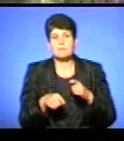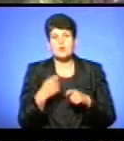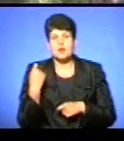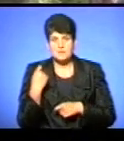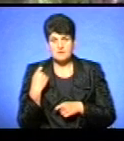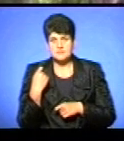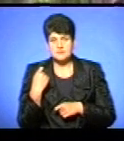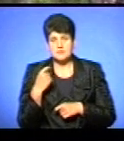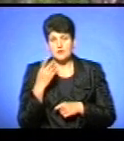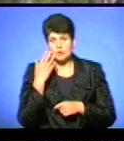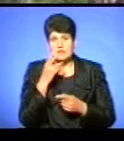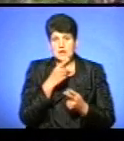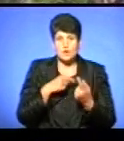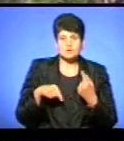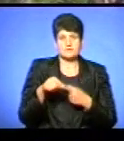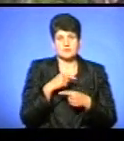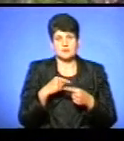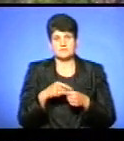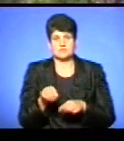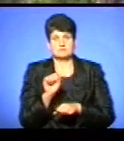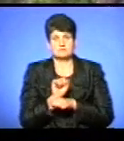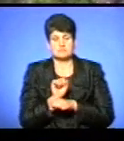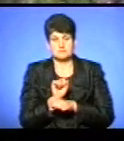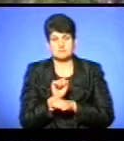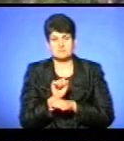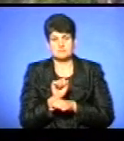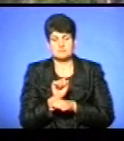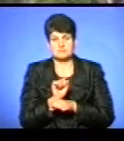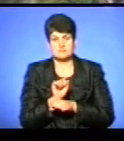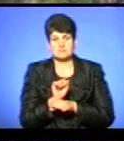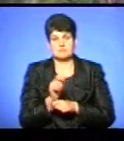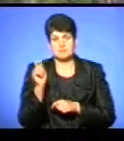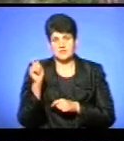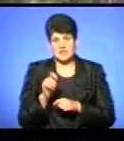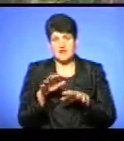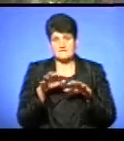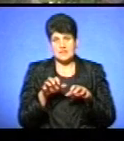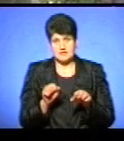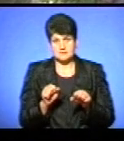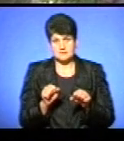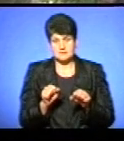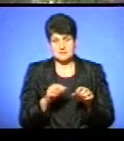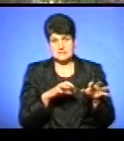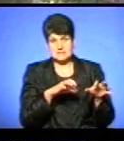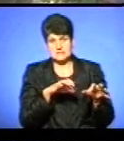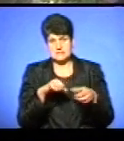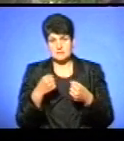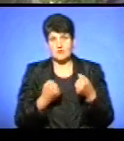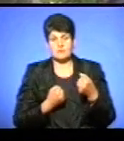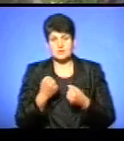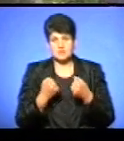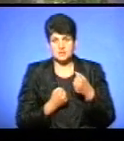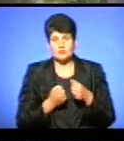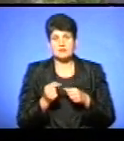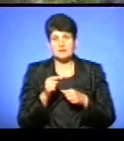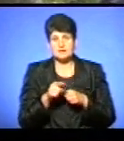І він, коли розвертався, автомість зламався, заглох. Приїхав власник, відбоксерував автомобіль, але так,